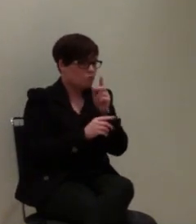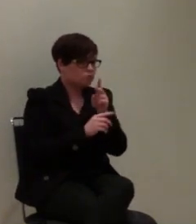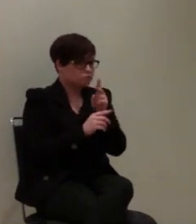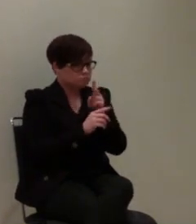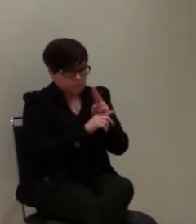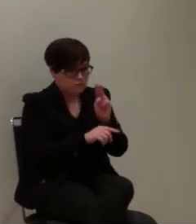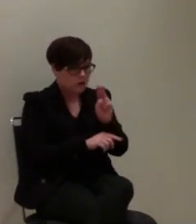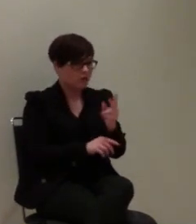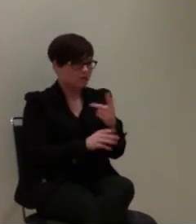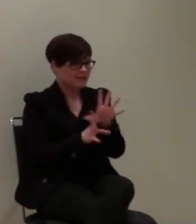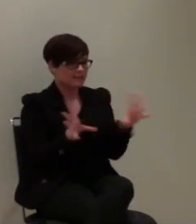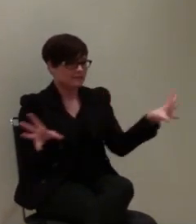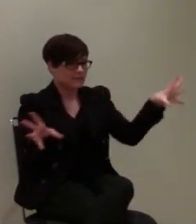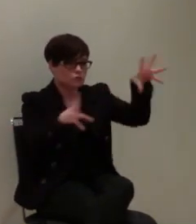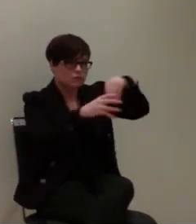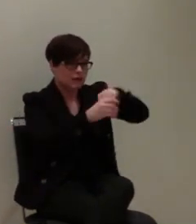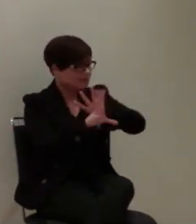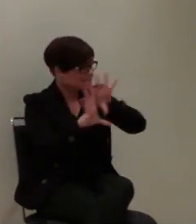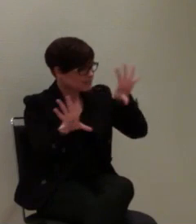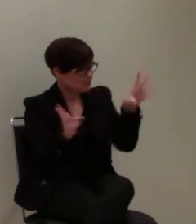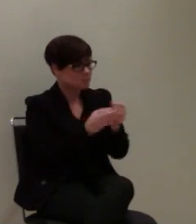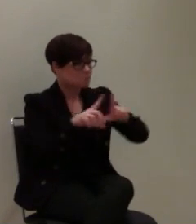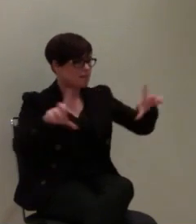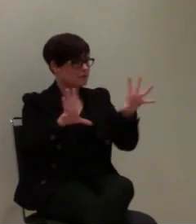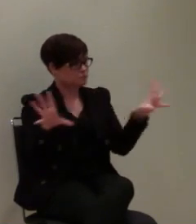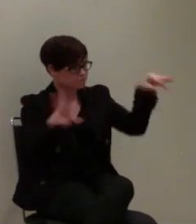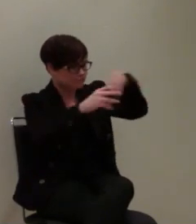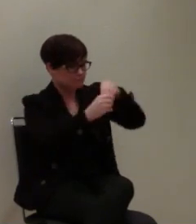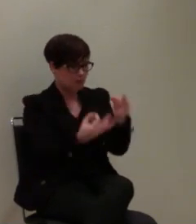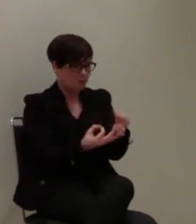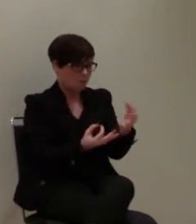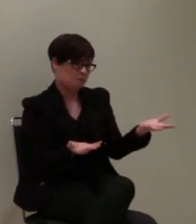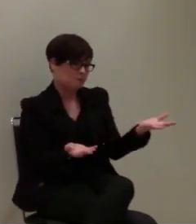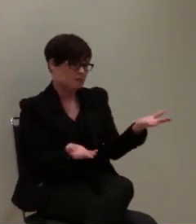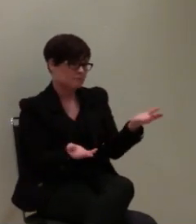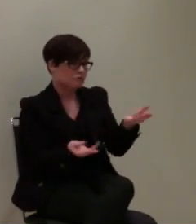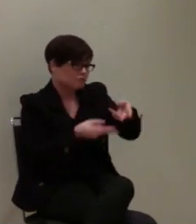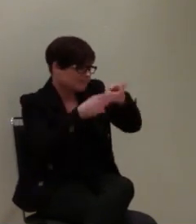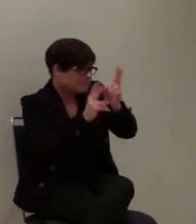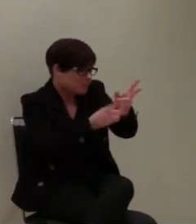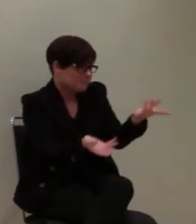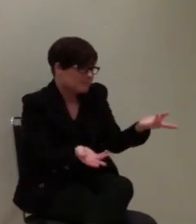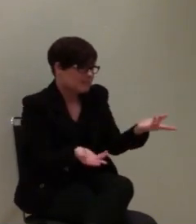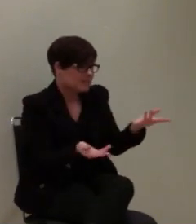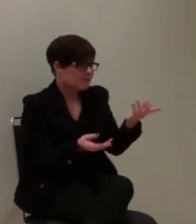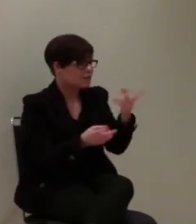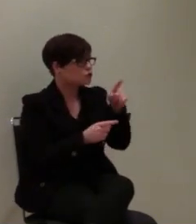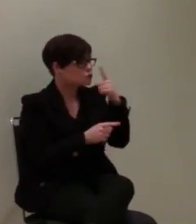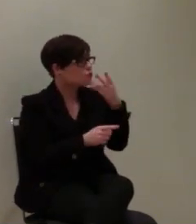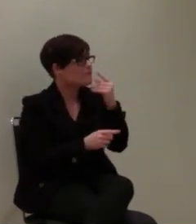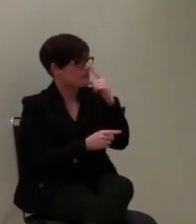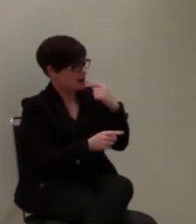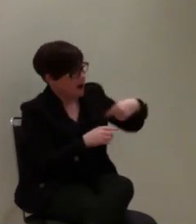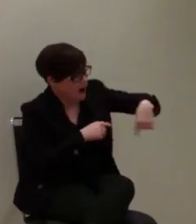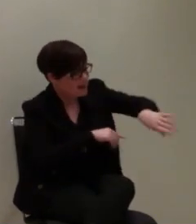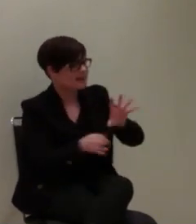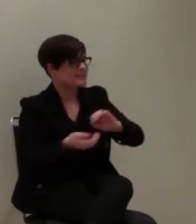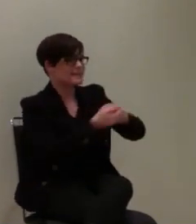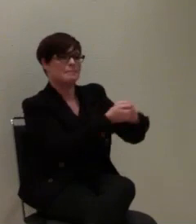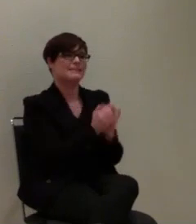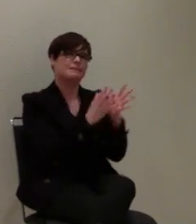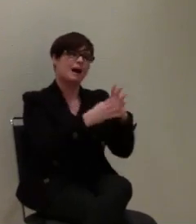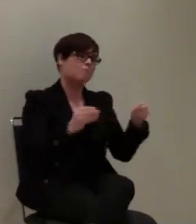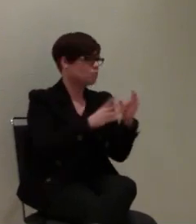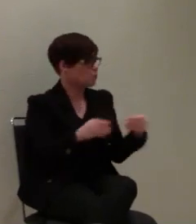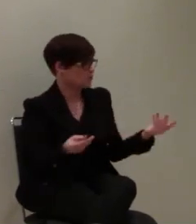das gehört ja irgendwo zusammen in dem ganzen Bild. Gebe ich Ihnen recht. Wäre schön, wenn das alles irgendwo harmonisiert wäre, wäre die ganze Geschichte.